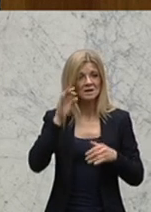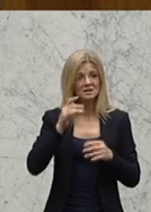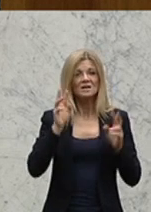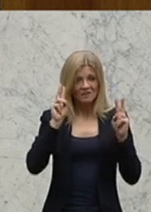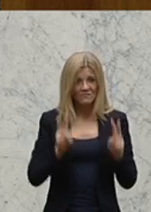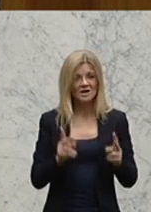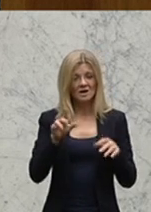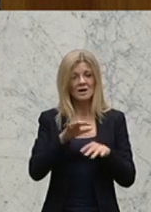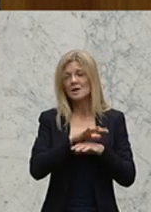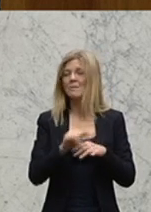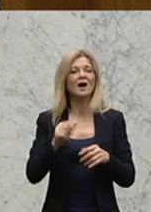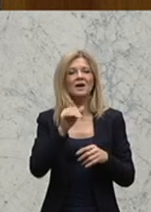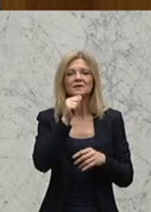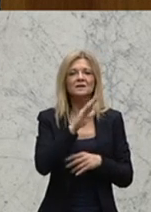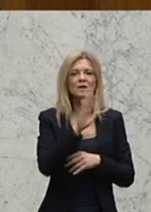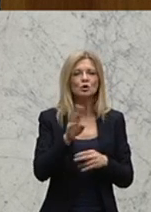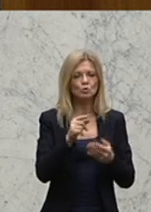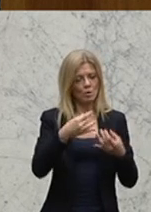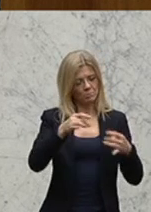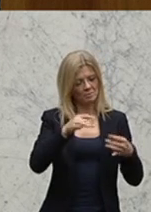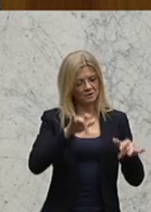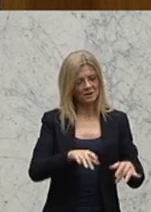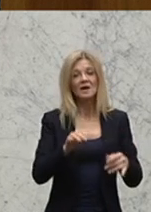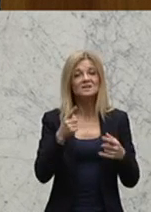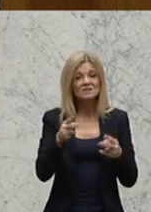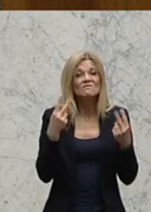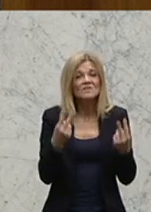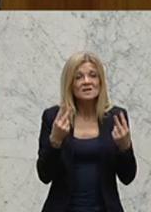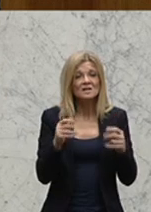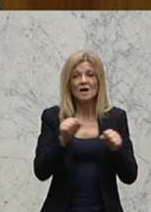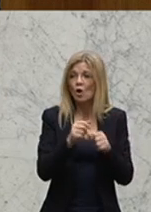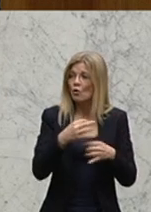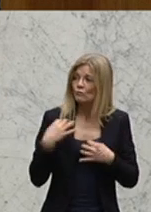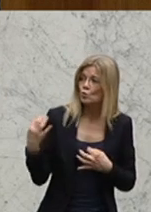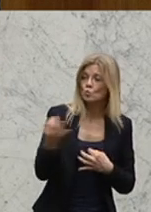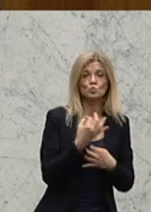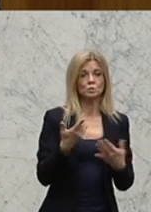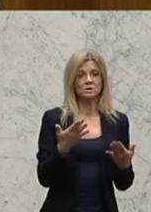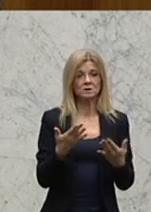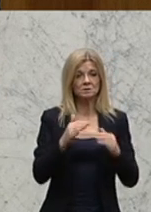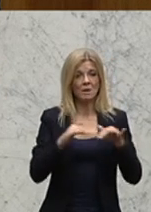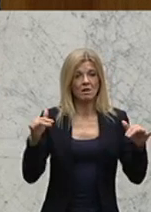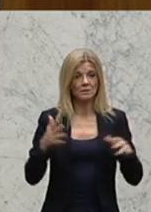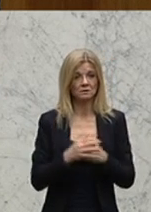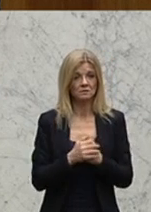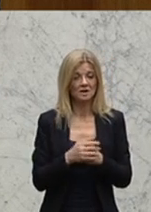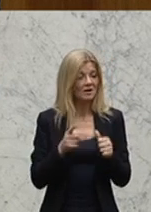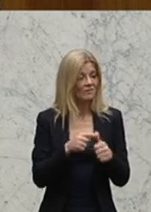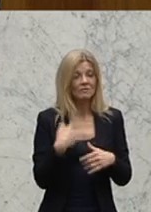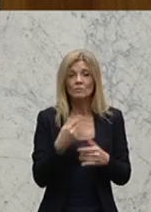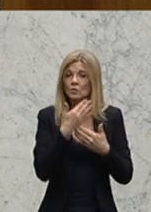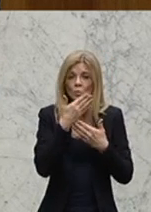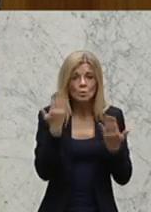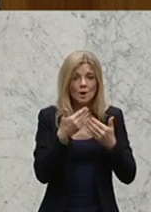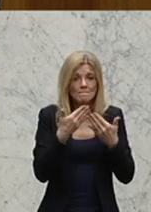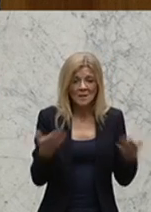was wir hier uns auch vornehmen. Das ist extrem wichtig, auch für uns als Parlament. Und solange wir nicht bereit sind, nicht mehr